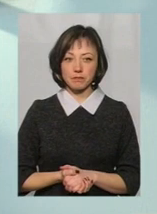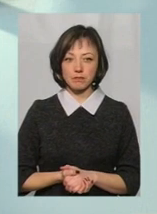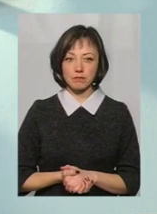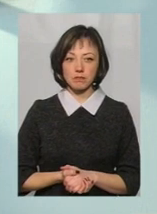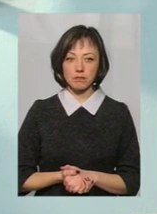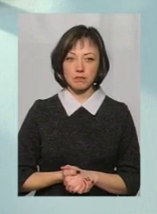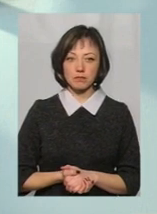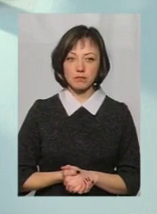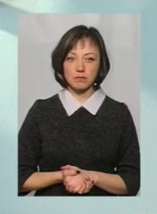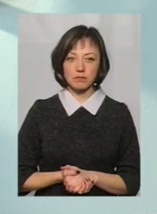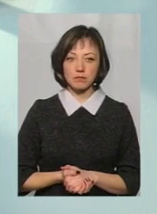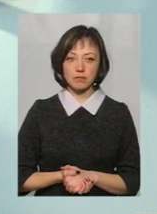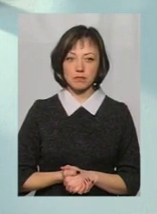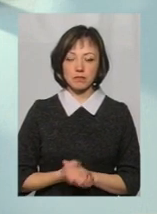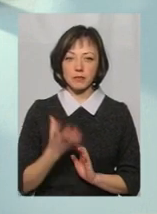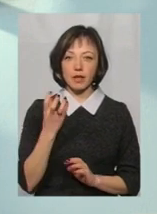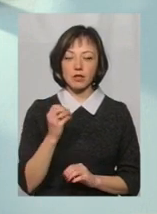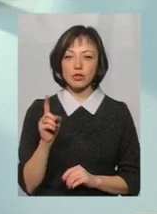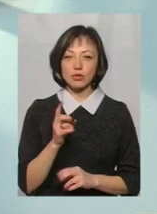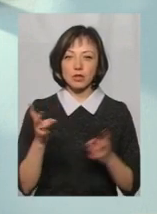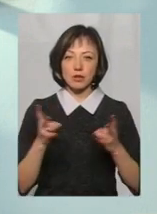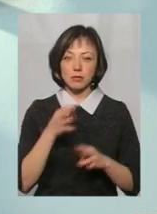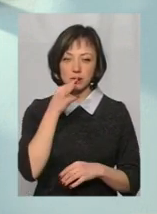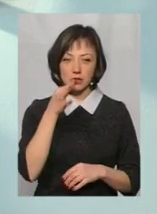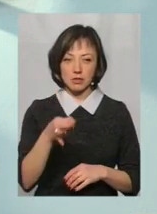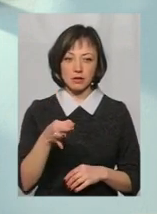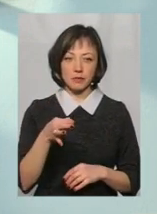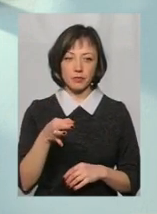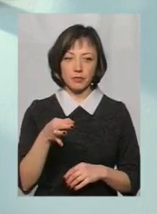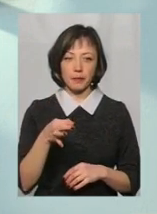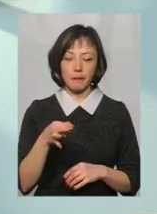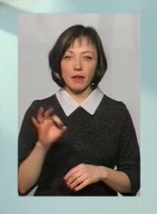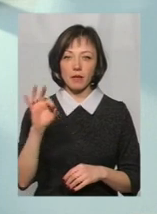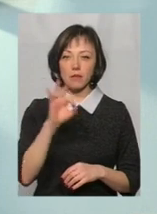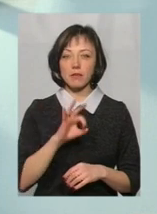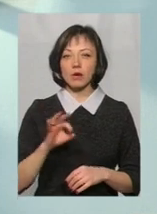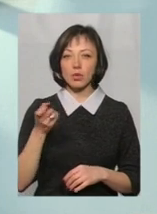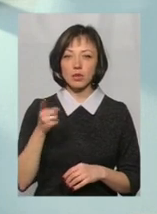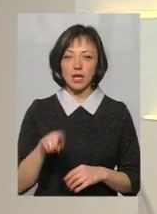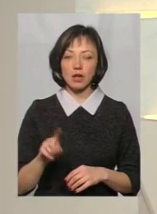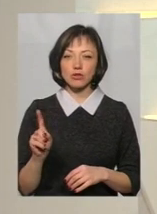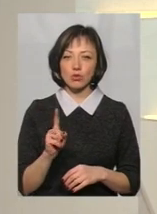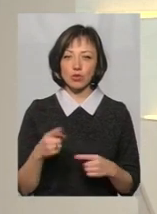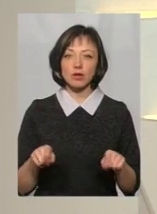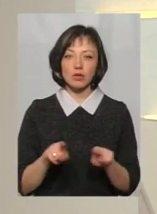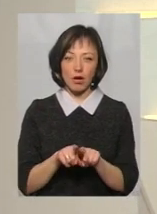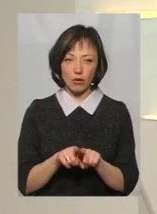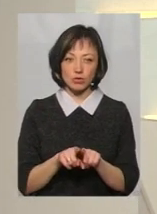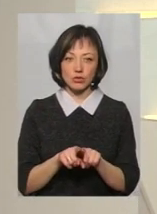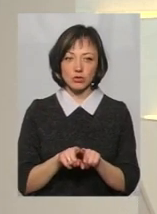Що ще варто сказати про те, що також